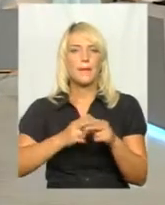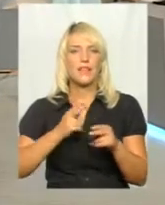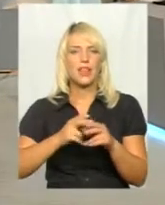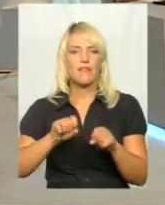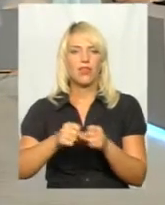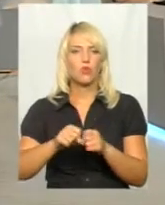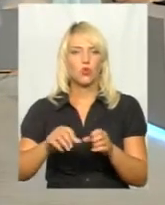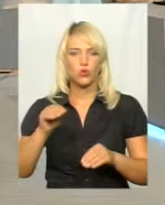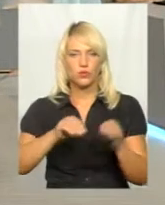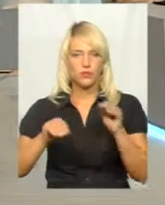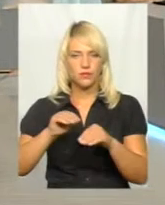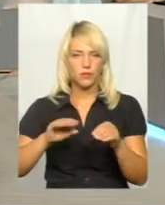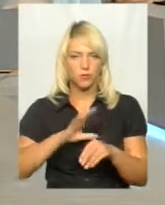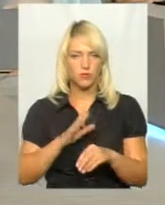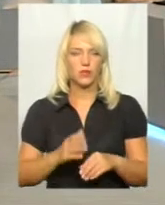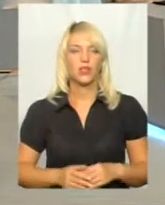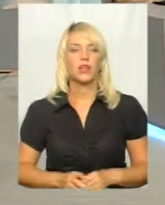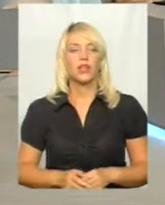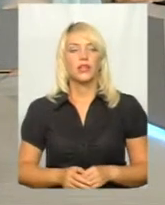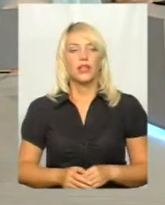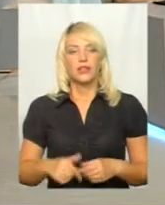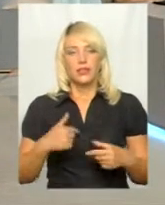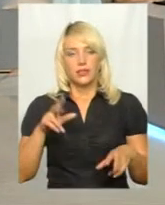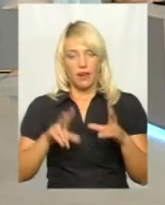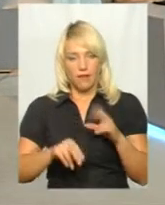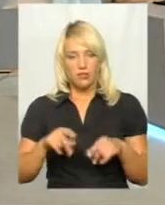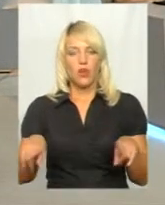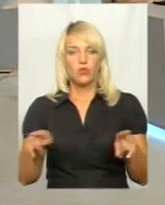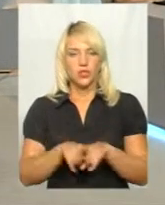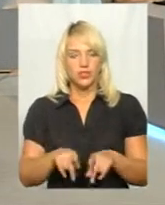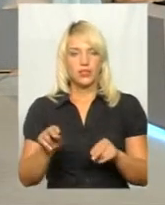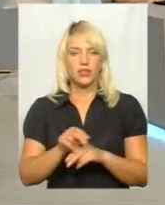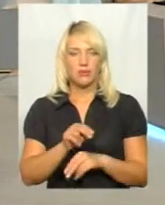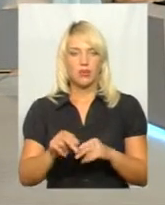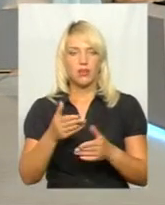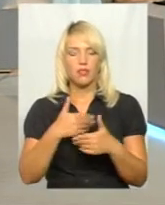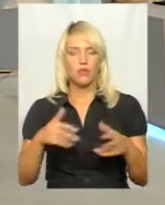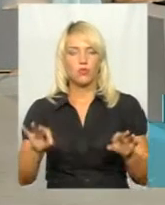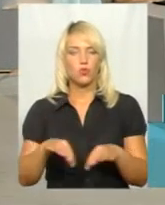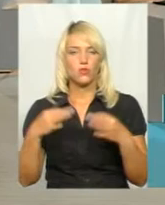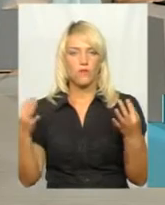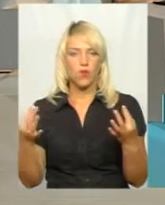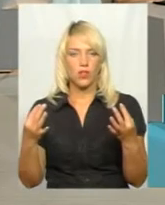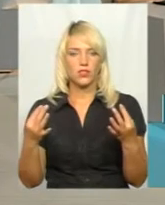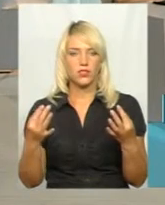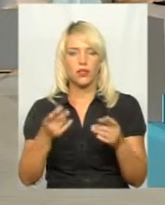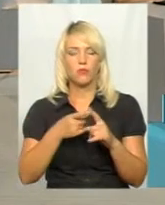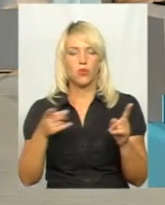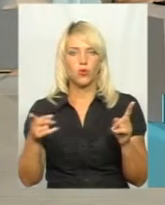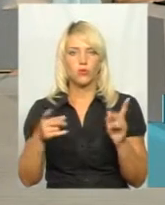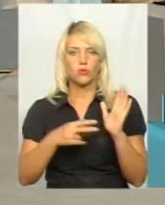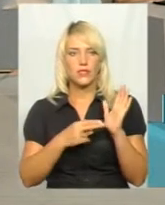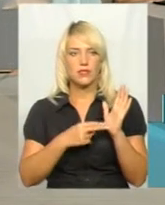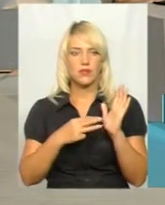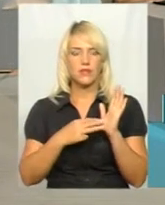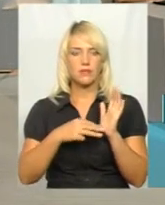Ну, де? Я вважаю, що отакий ремонт нам дозволить протягом 7